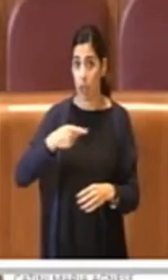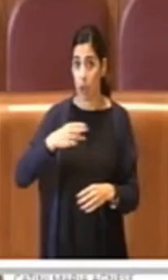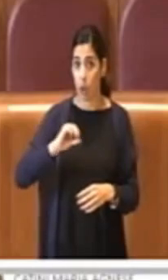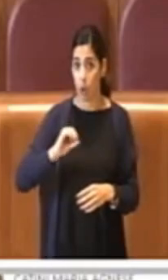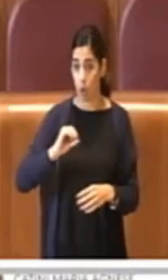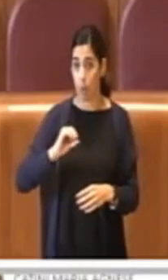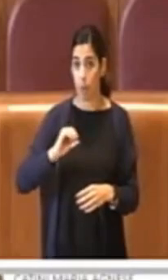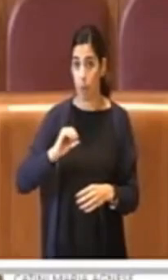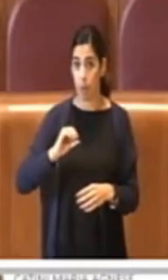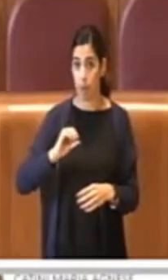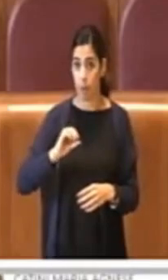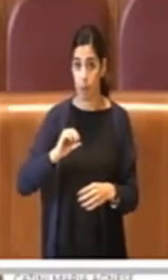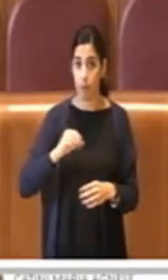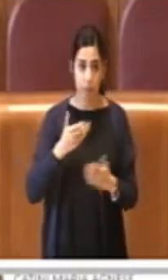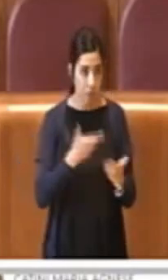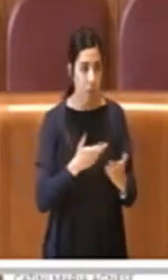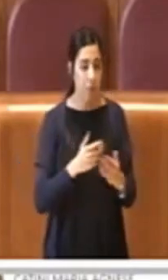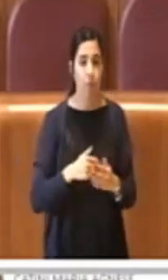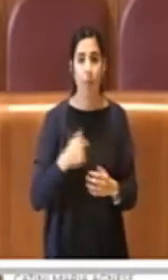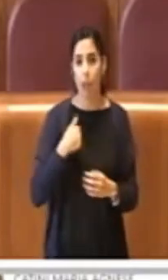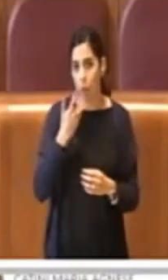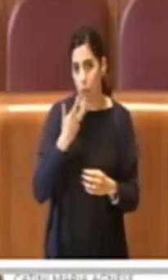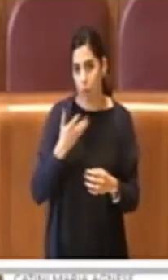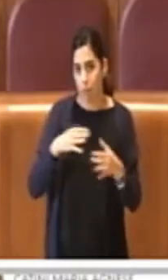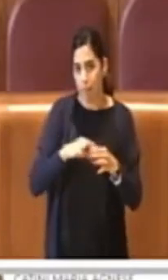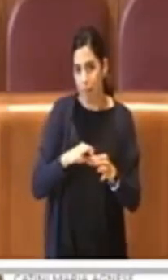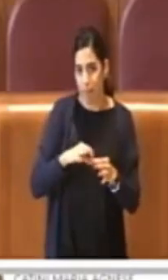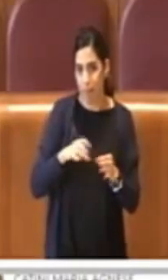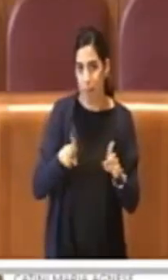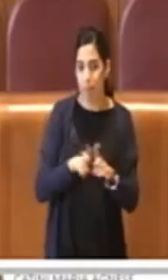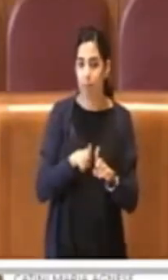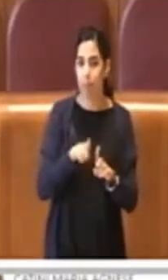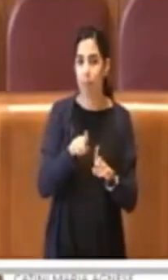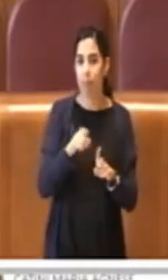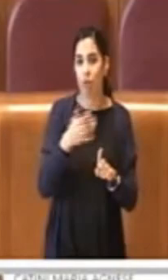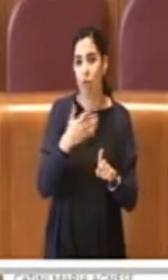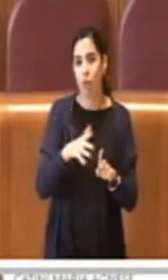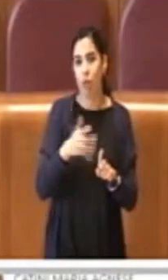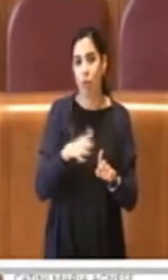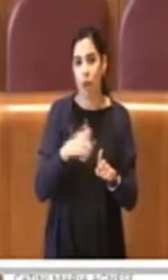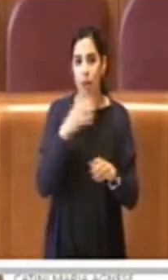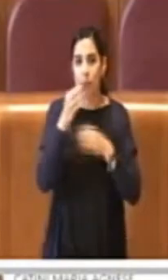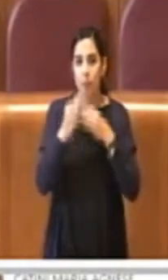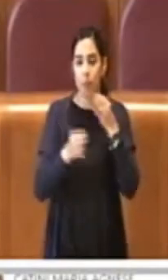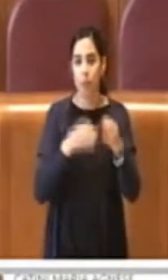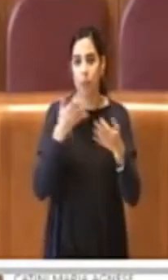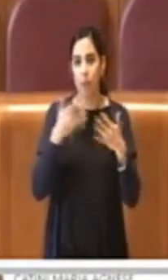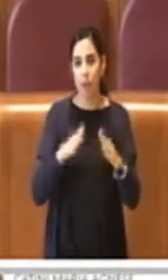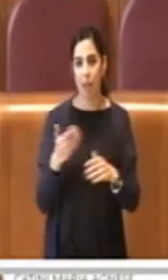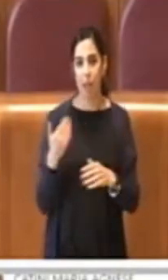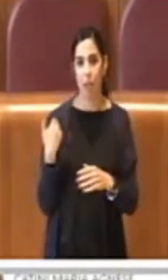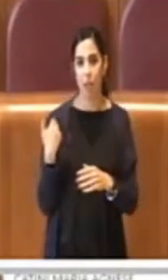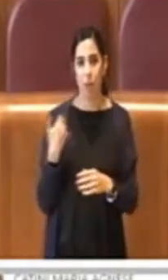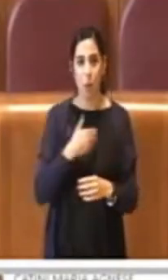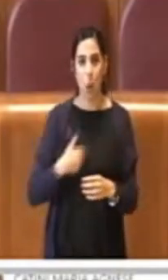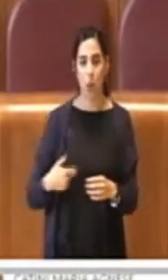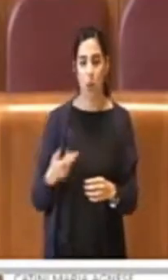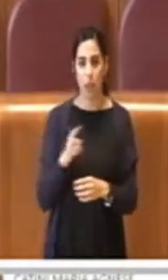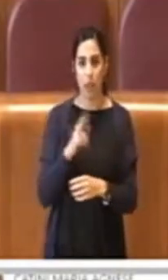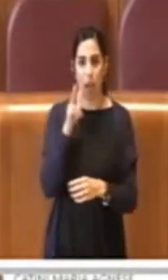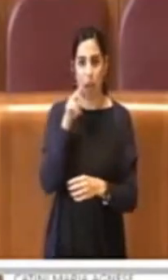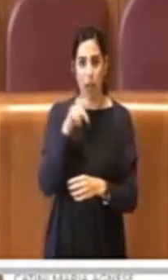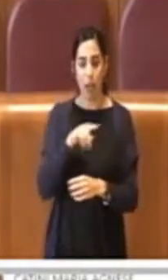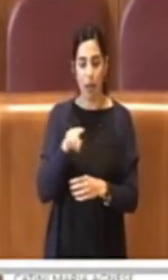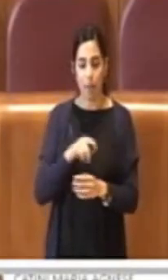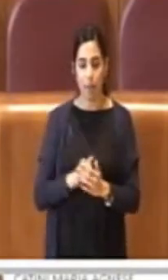Insomma, per associarmi all'indirizzo che è già stato illustrato dalle precedenti consiglieri, io